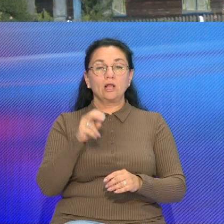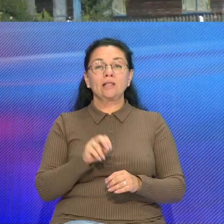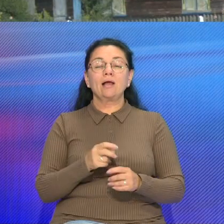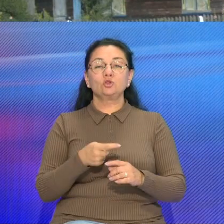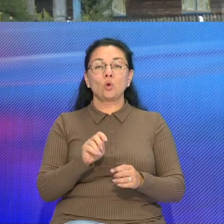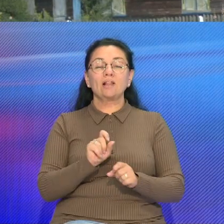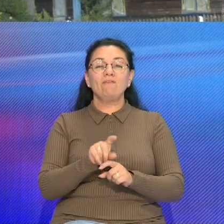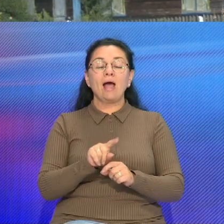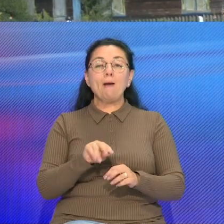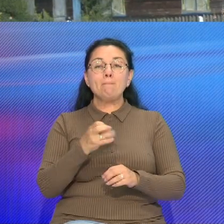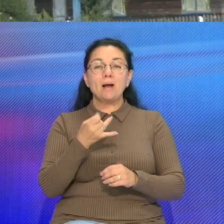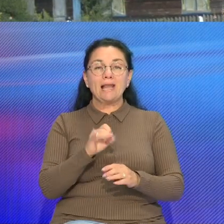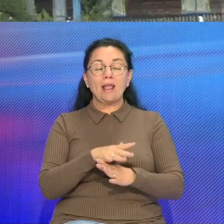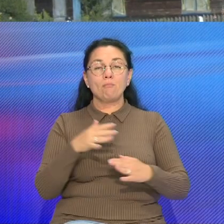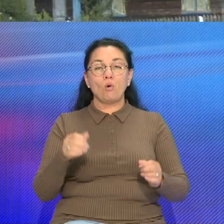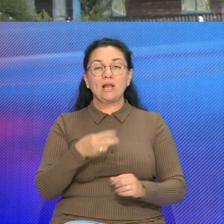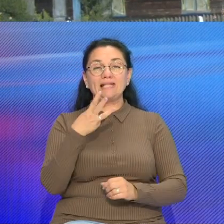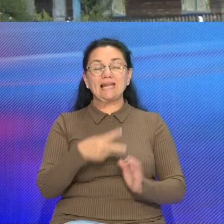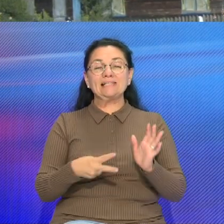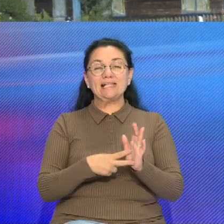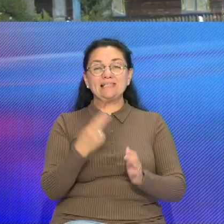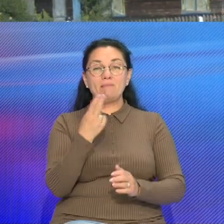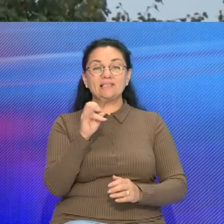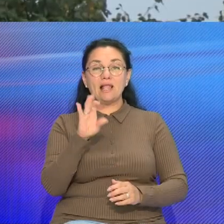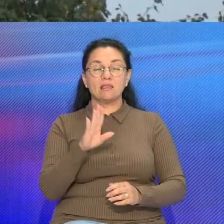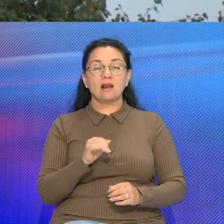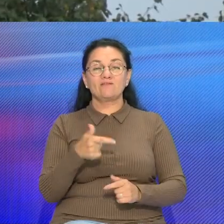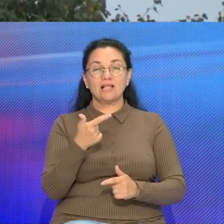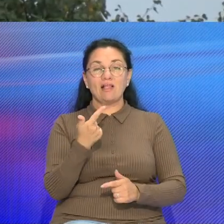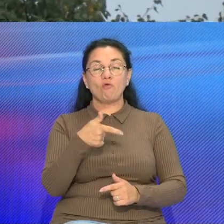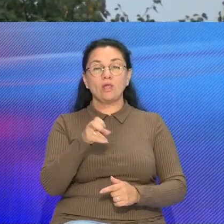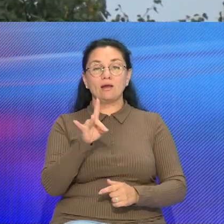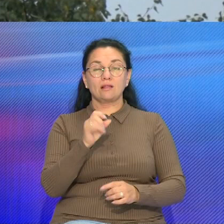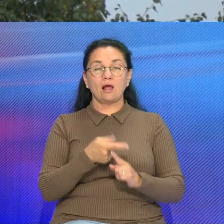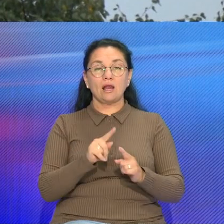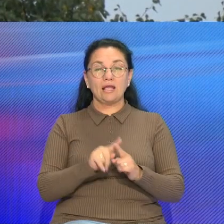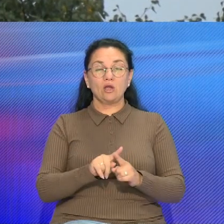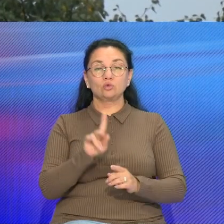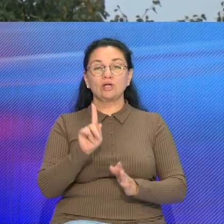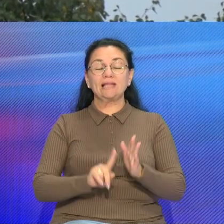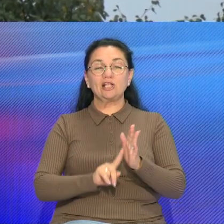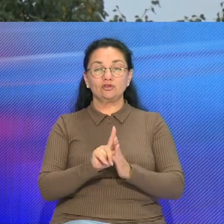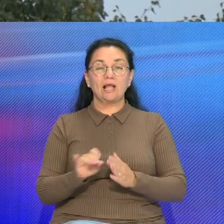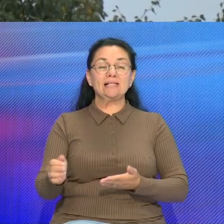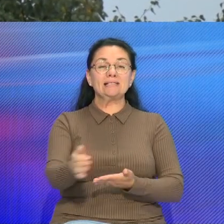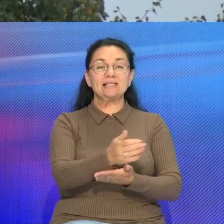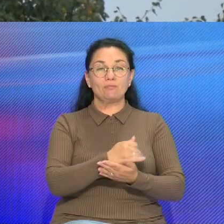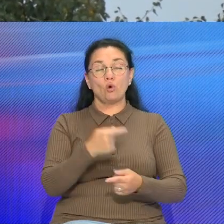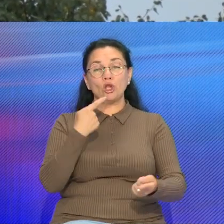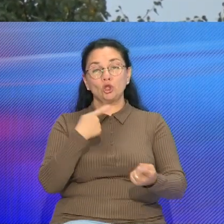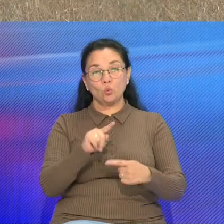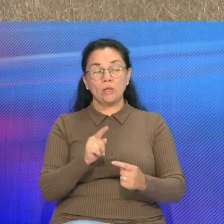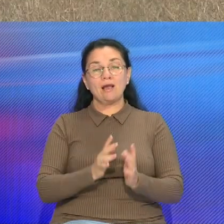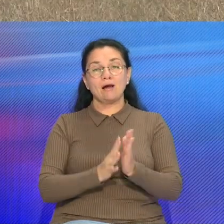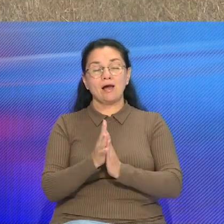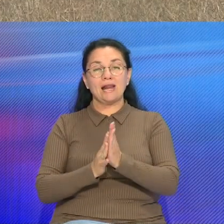Радуэ яна больше за 37 центнеров с гектара Поступового приема не пачынаюць и уборку інших культур До массового